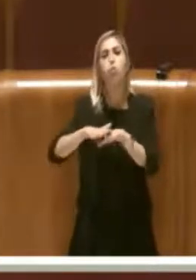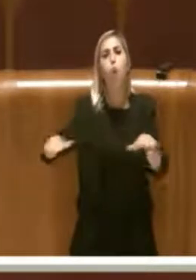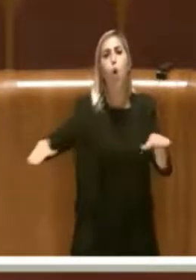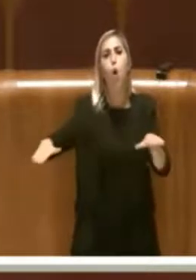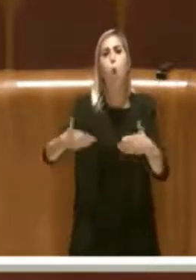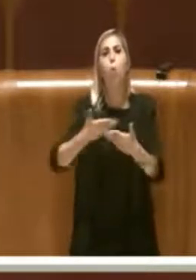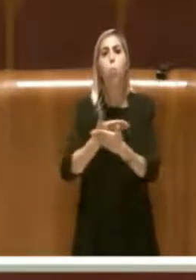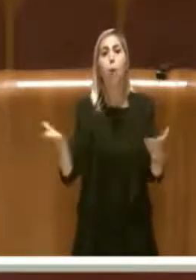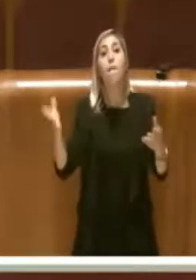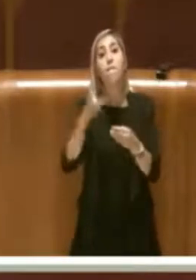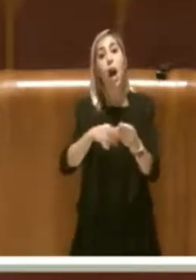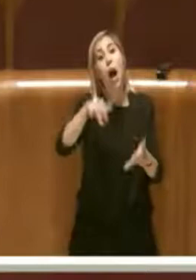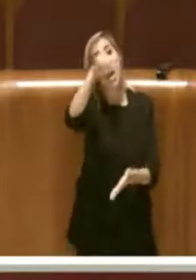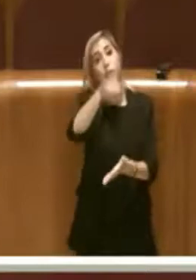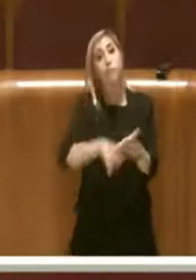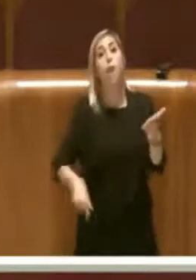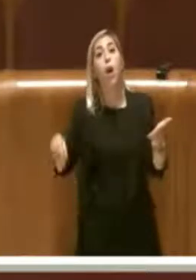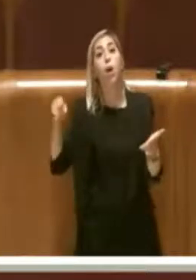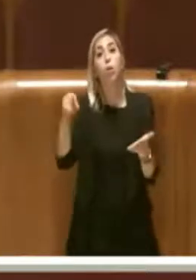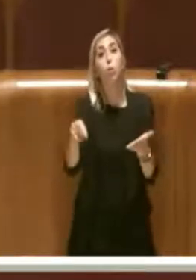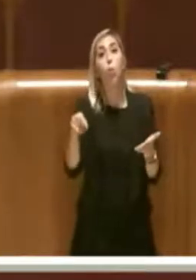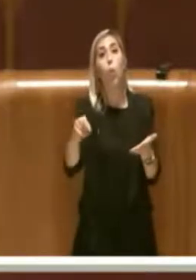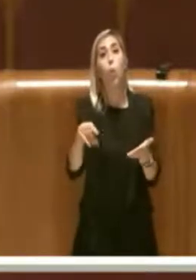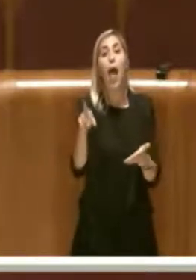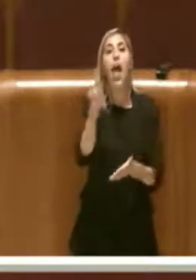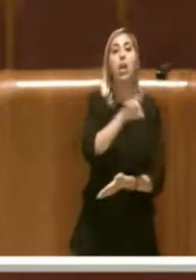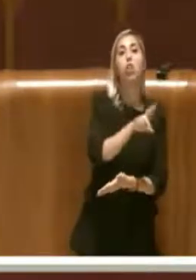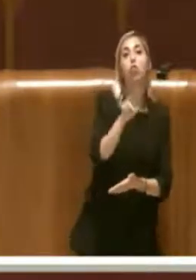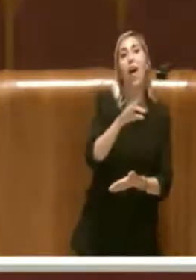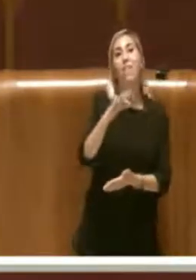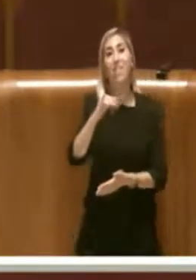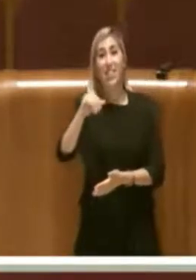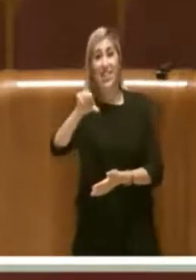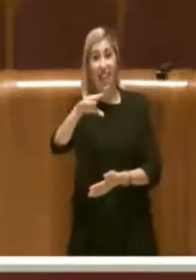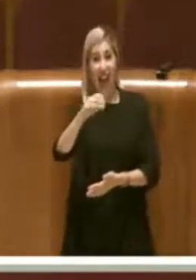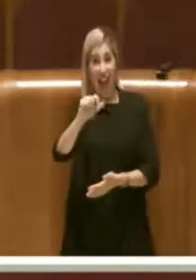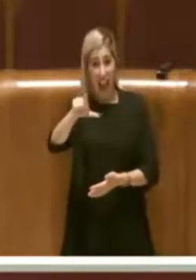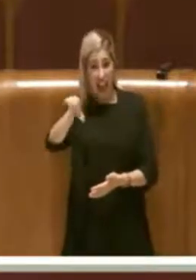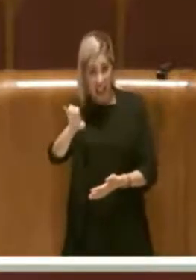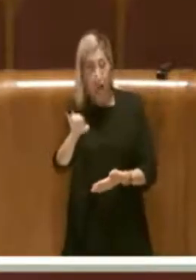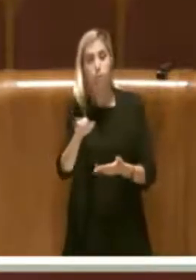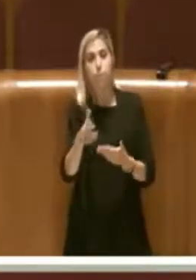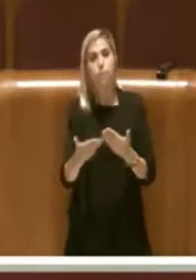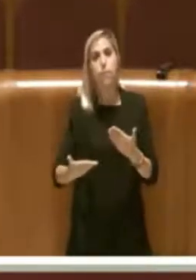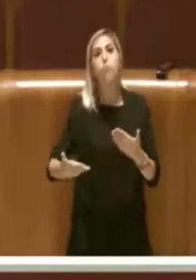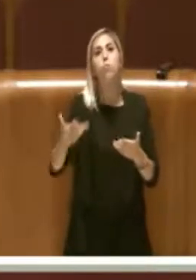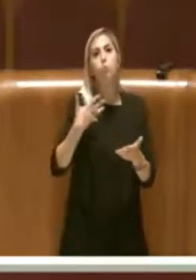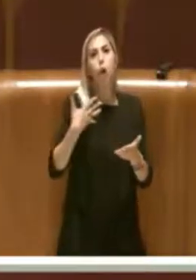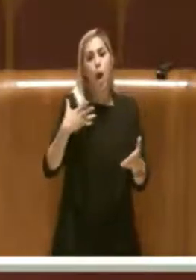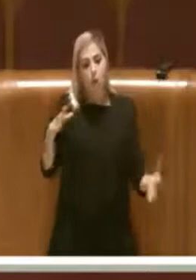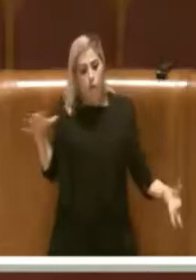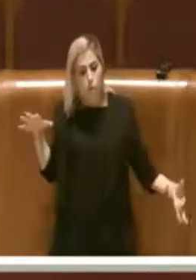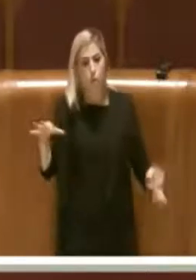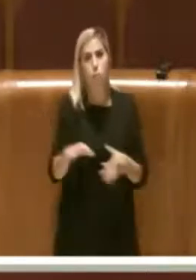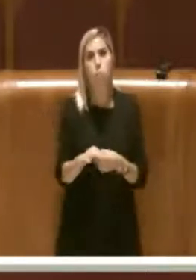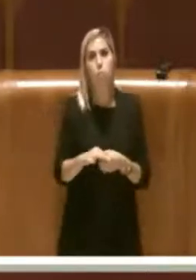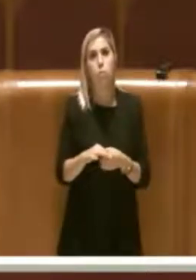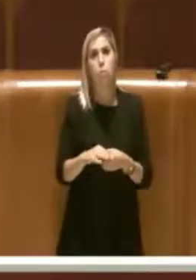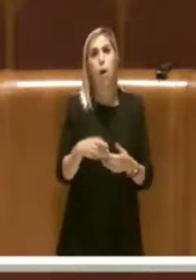ricevute fiscali e applicano tariffe concordate.